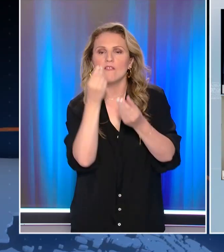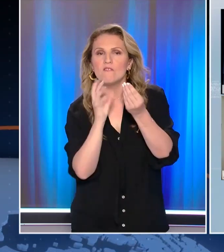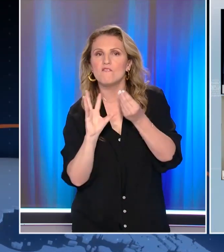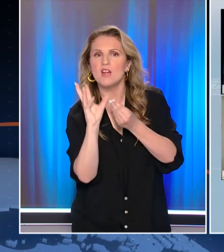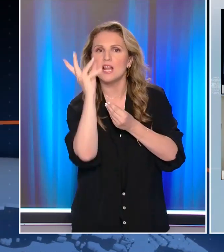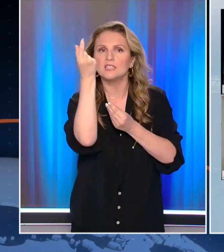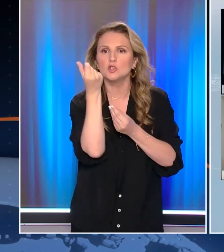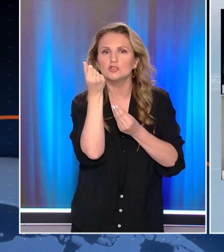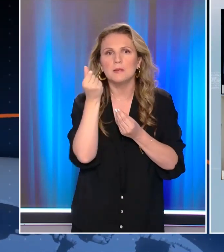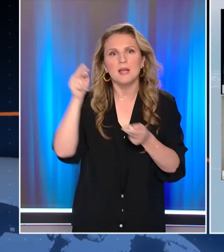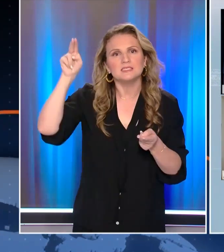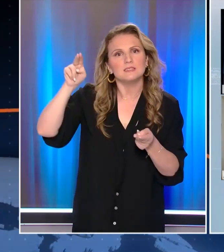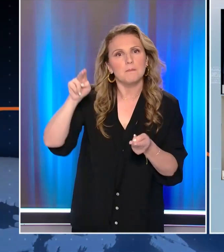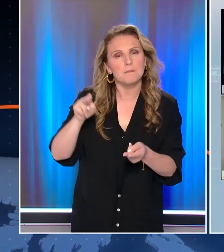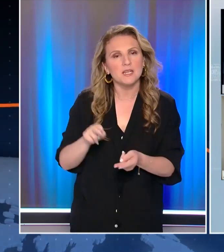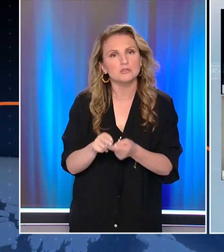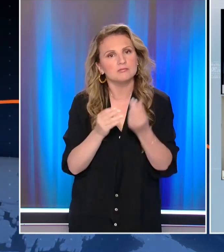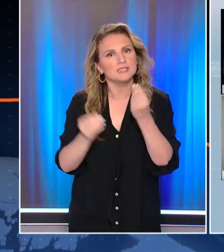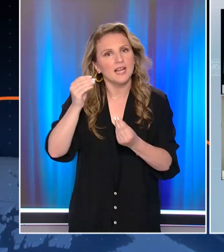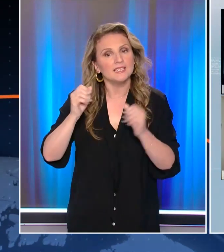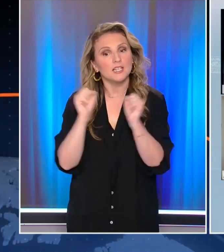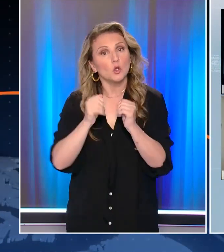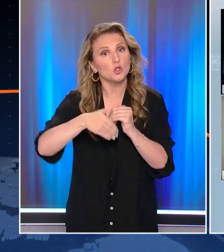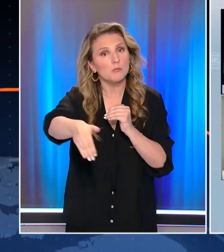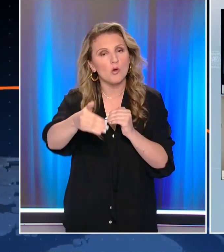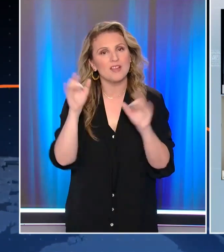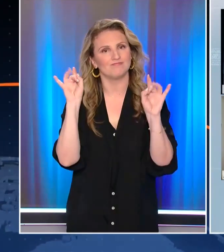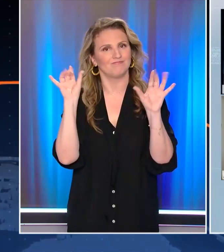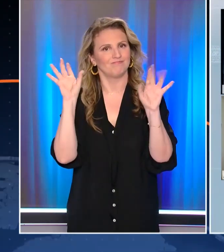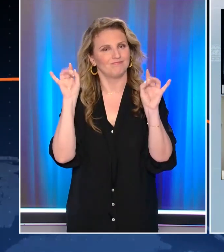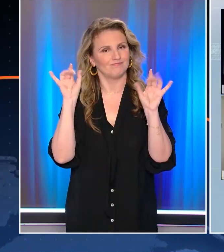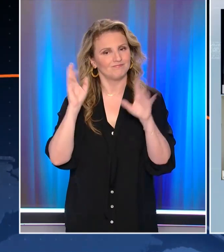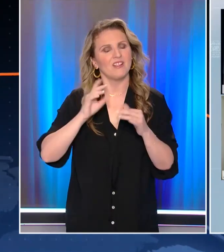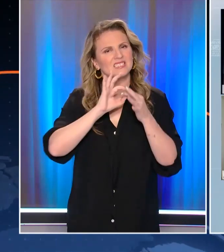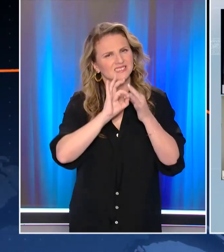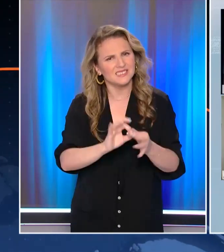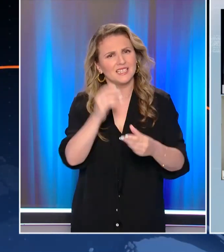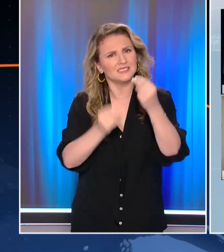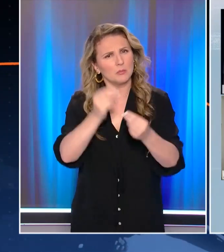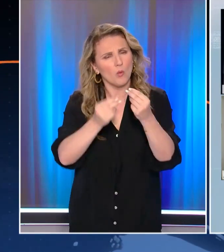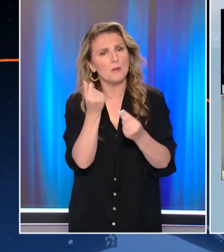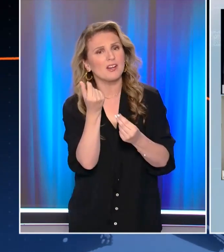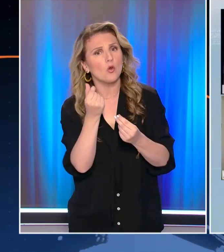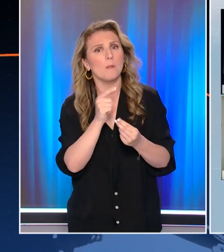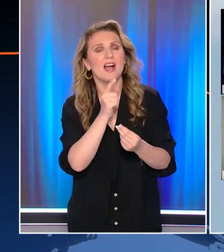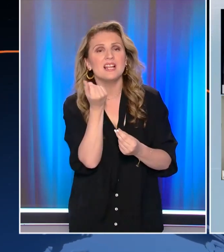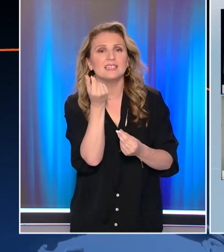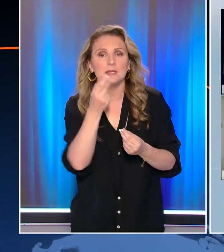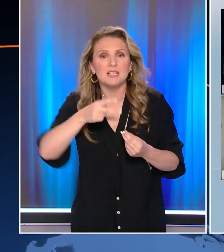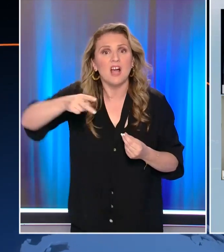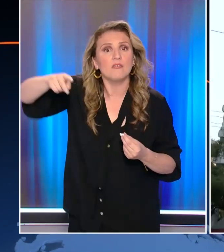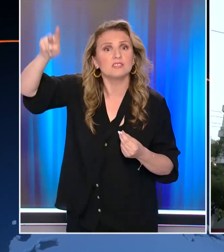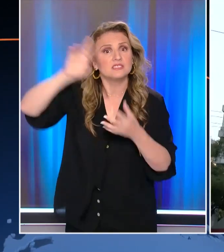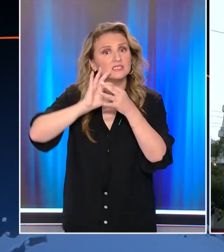δείχνει ότι τα πράγματα θα είναι καλύτερα από το χειμώνα Άρα θα συνεχιστούν τα προβλήματα, θα συνεχιστεί ο